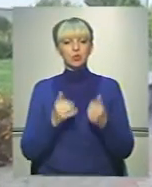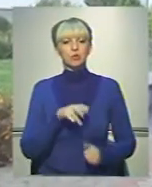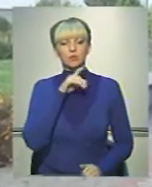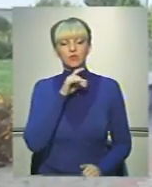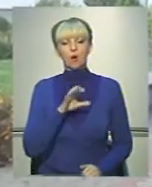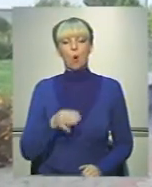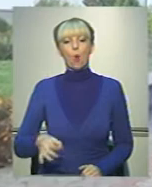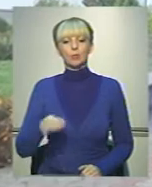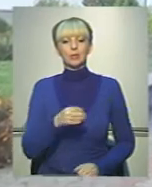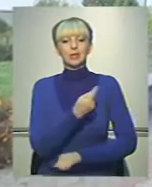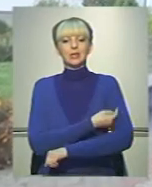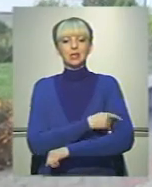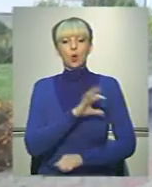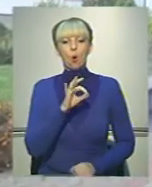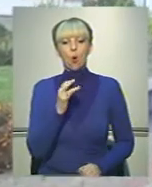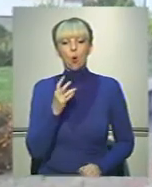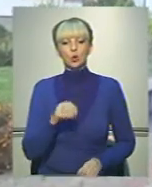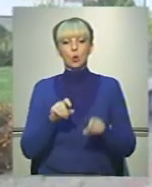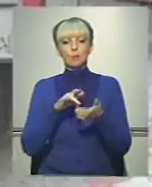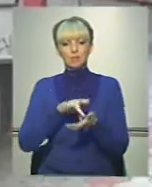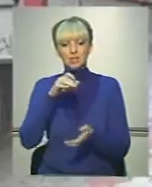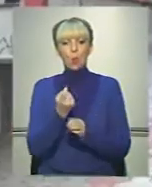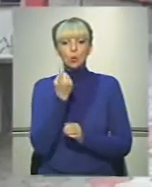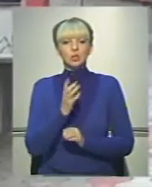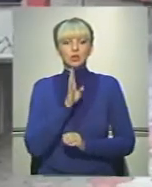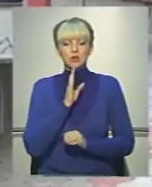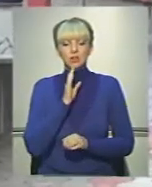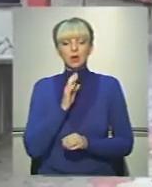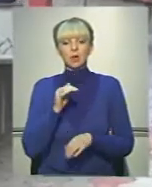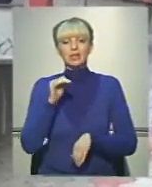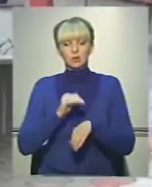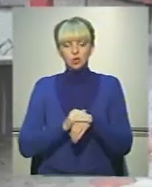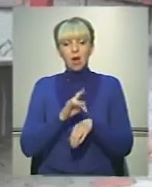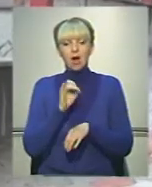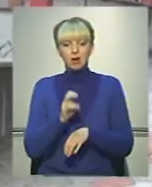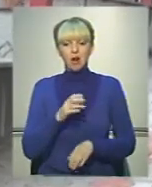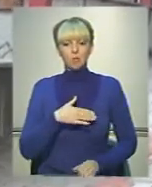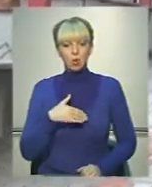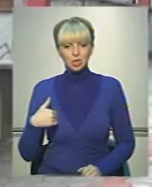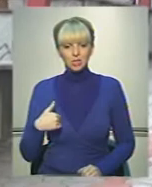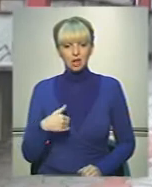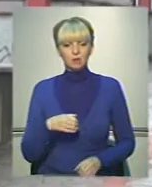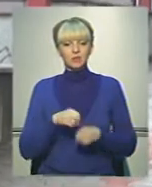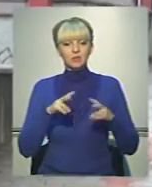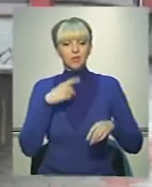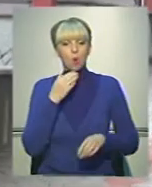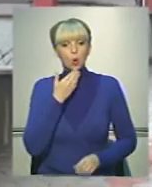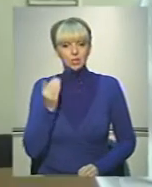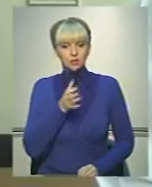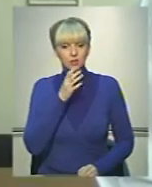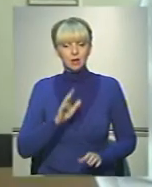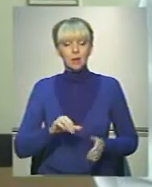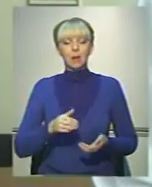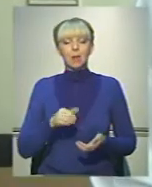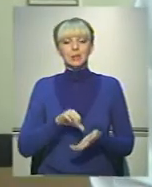Чернівецькому обласному клінічному онкологічному центрі однієї жінки діагностують рак молочної залози. Фахівці кажуть, останнім часом